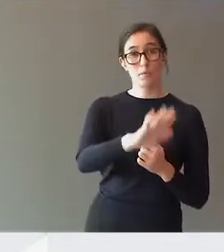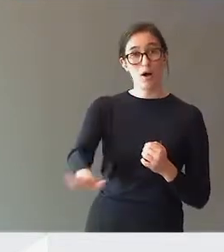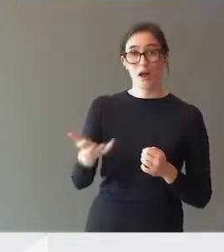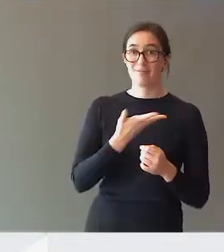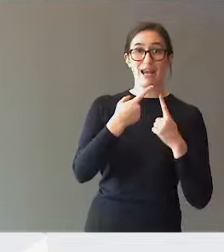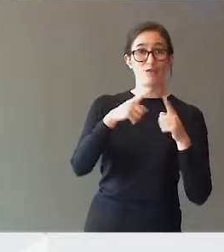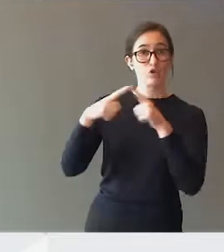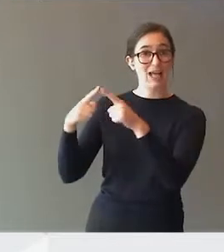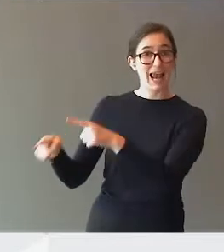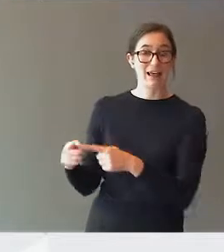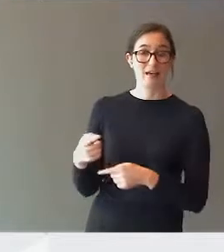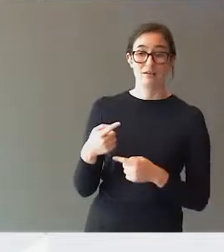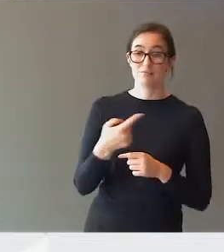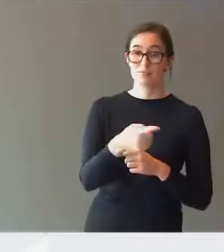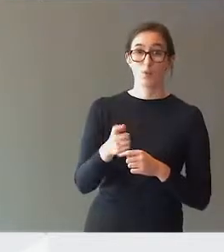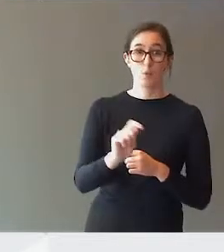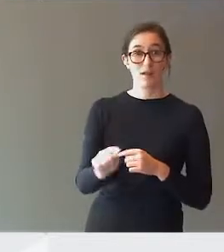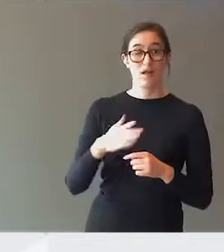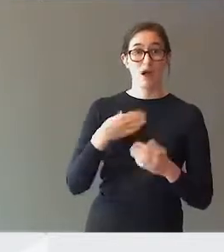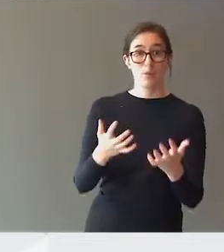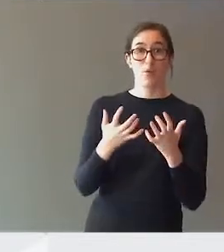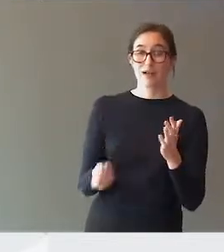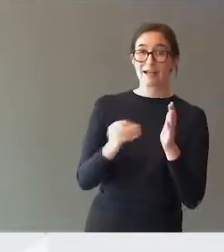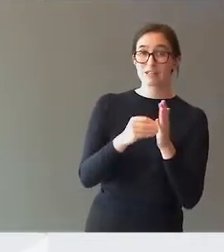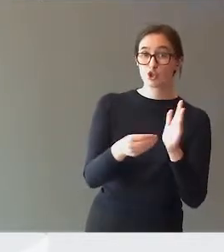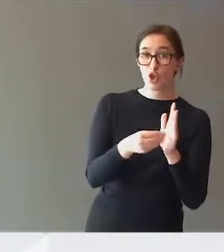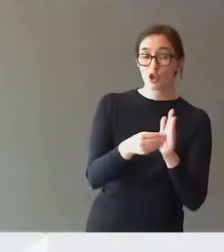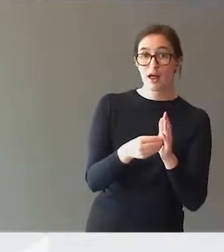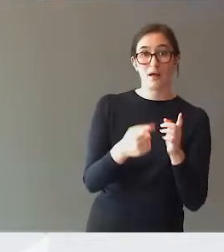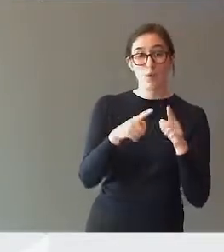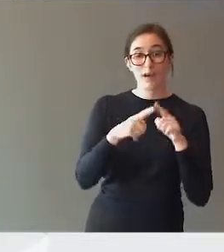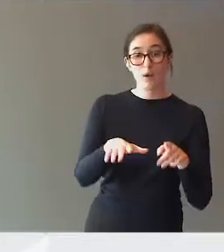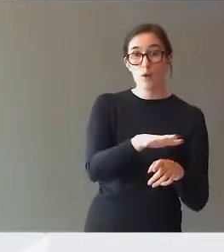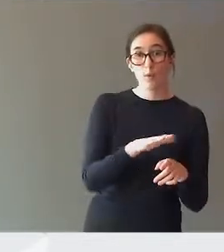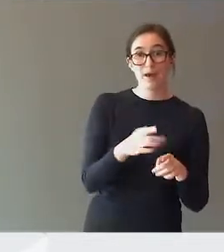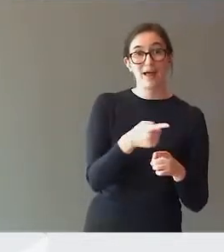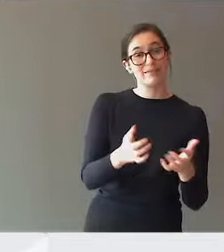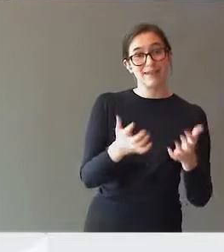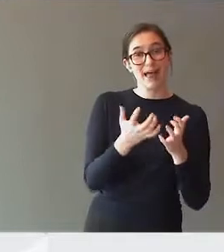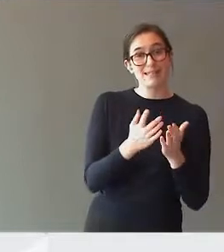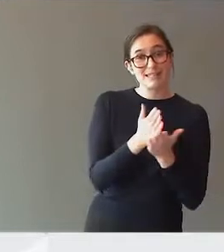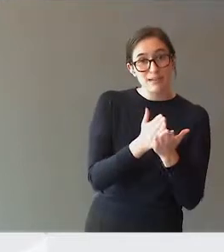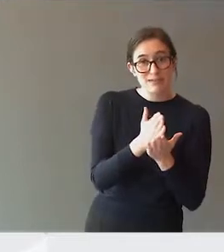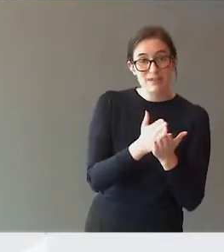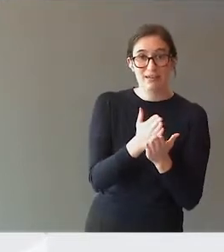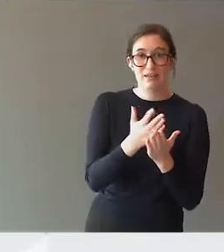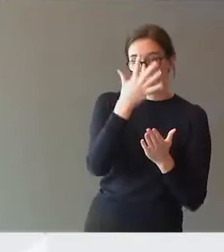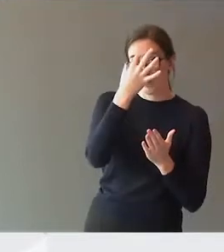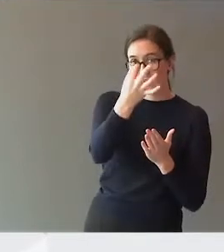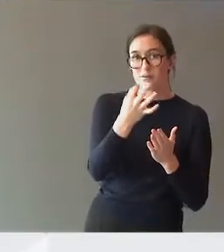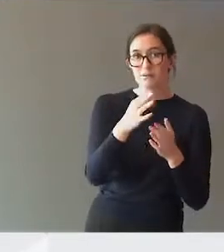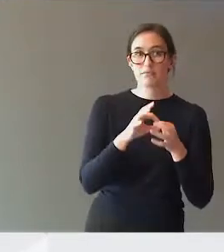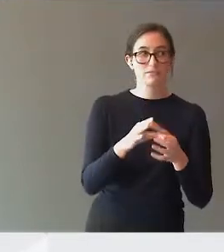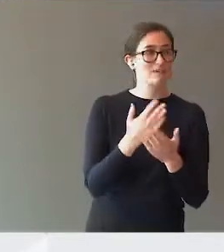også de som har behov for ekstra støtte på ulike områder. Og de trenger jo ofte den spesifikke kompetansen, knyttet for eksempel til